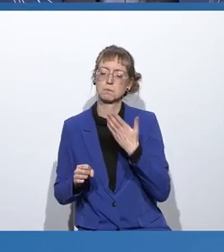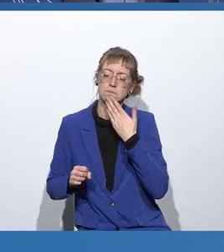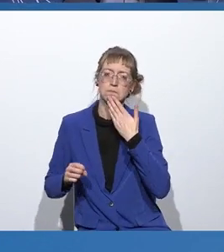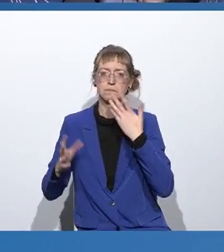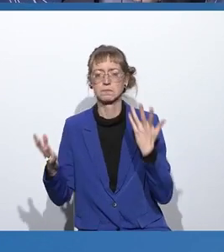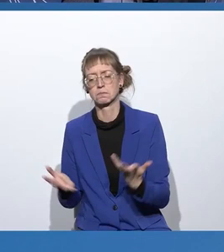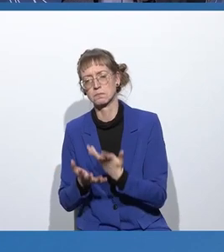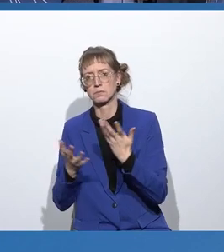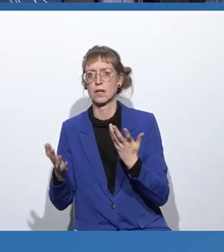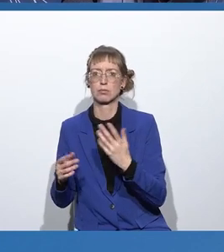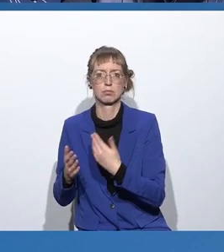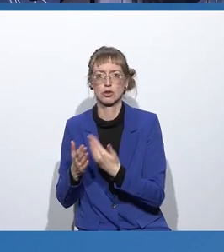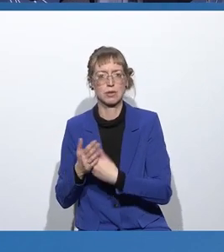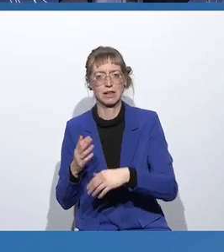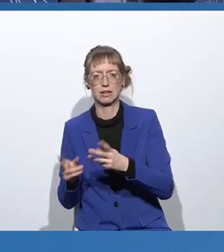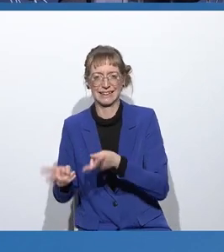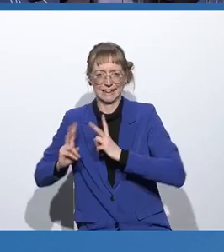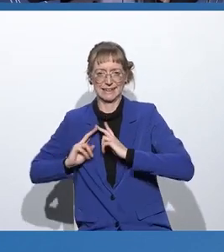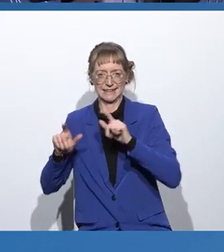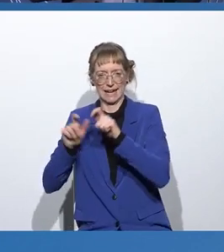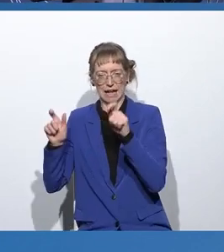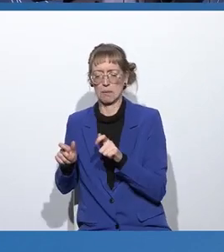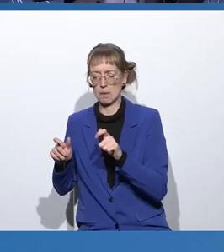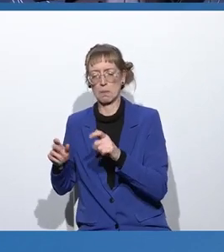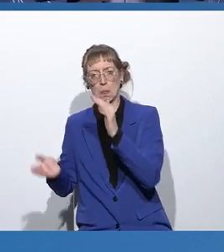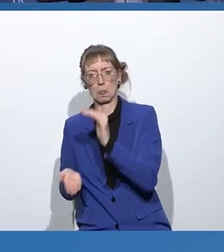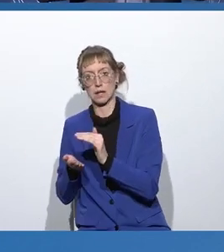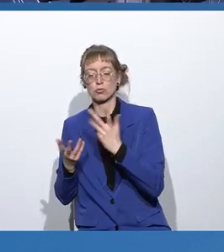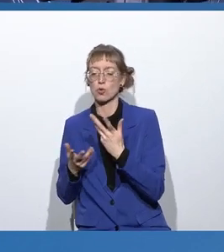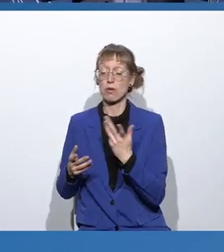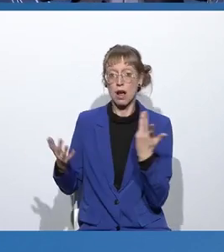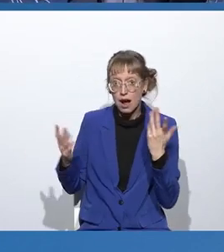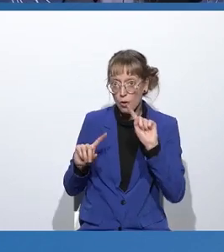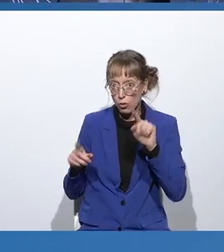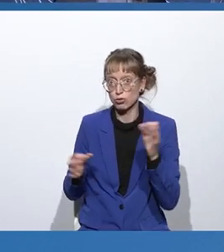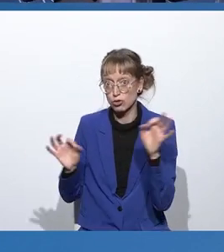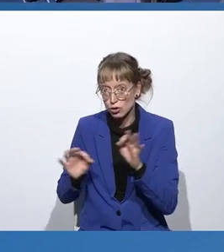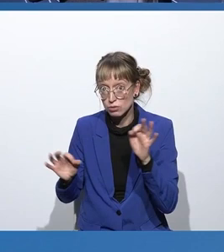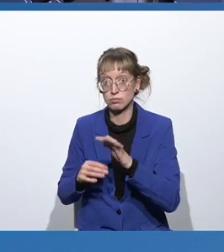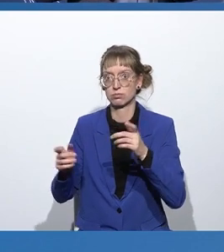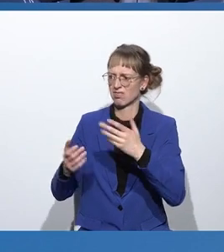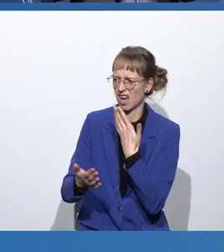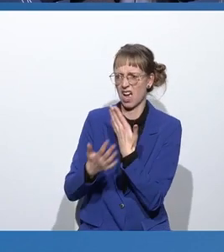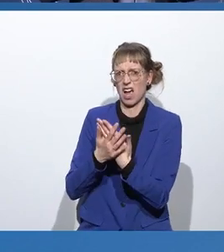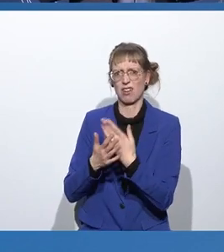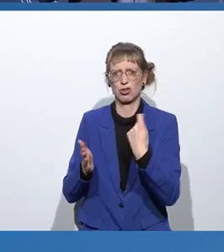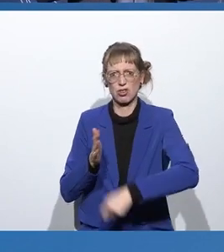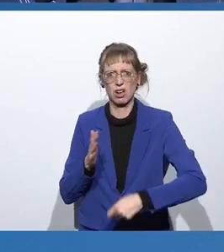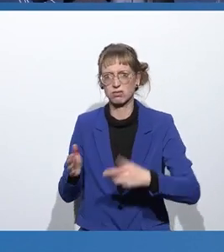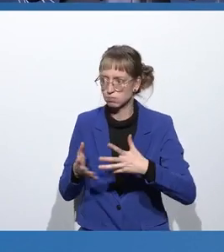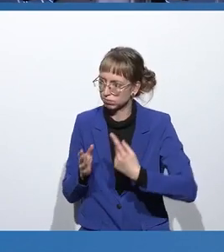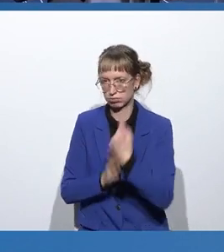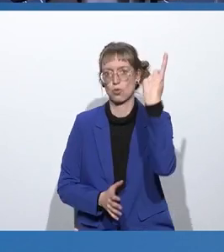einem niedrigeren Disporahmen, bis hin zu einer längeren Haftstrafe reichen. Deshalb ist es halt sehr wichtig, solche Bias zu vermeiden.